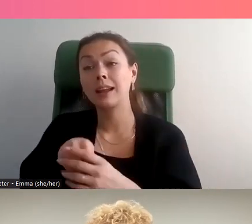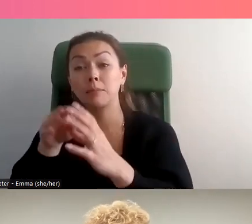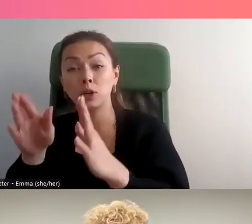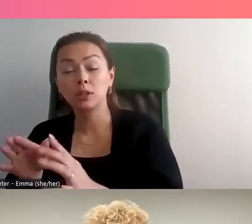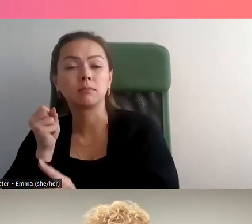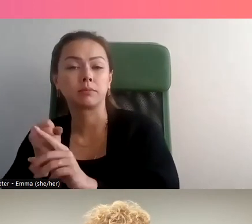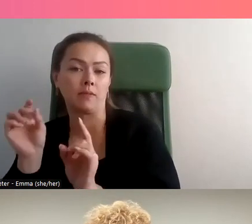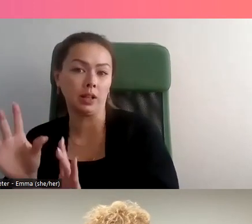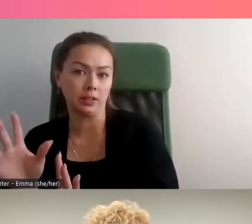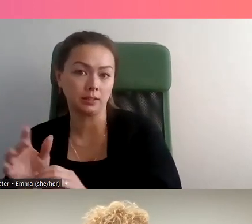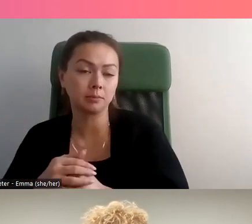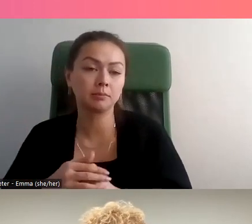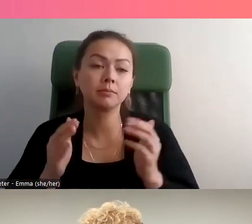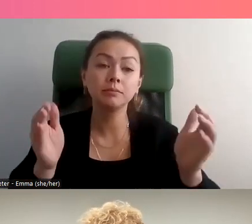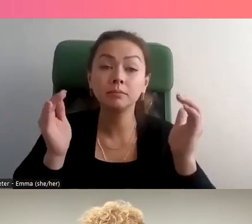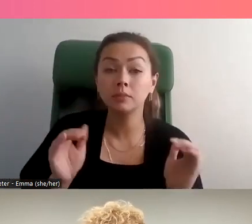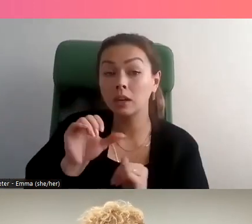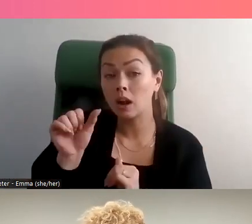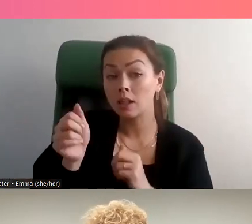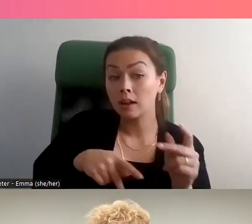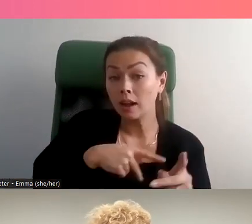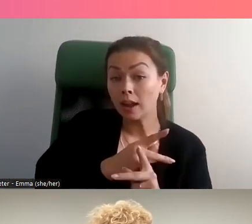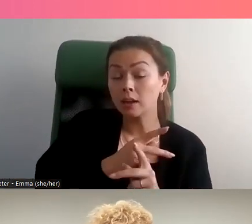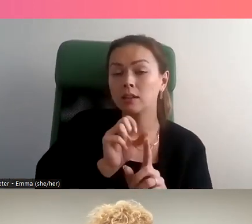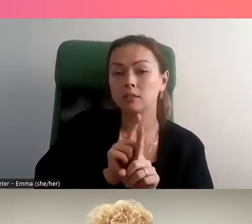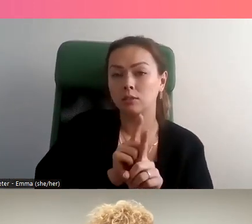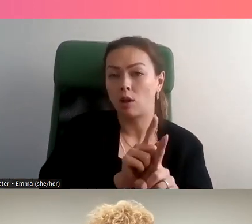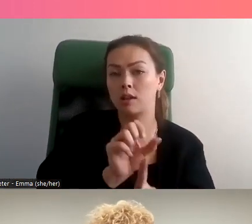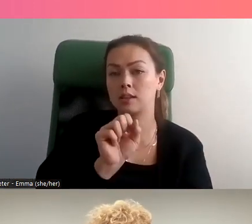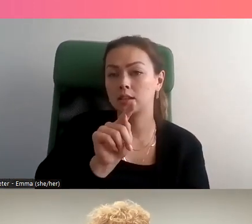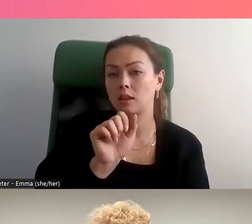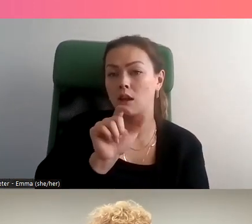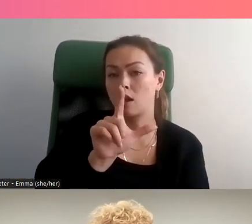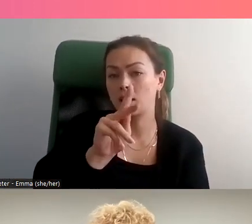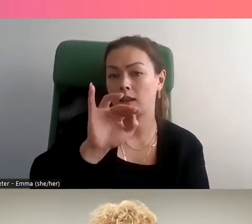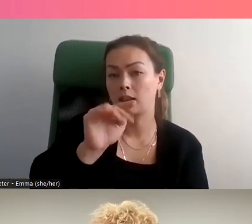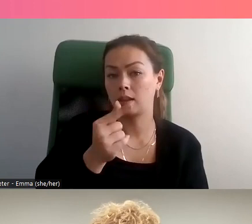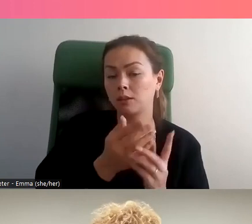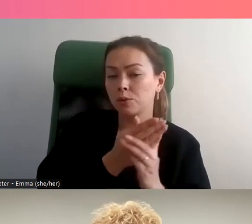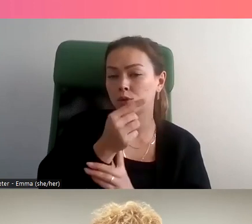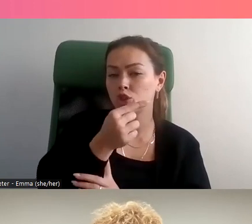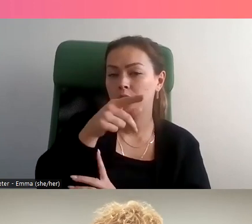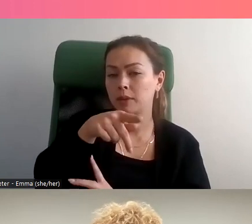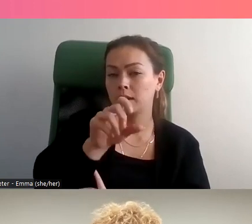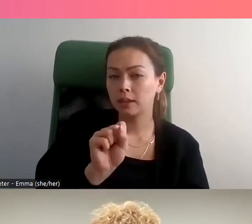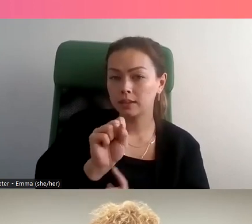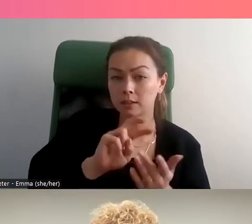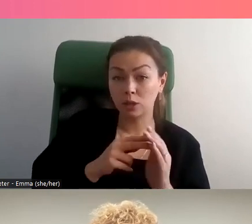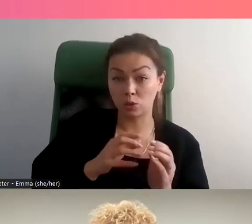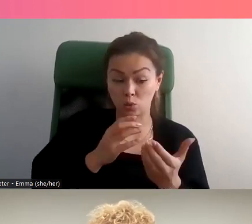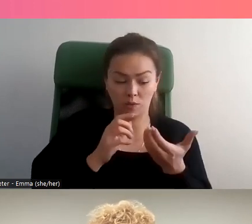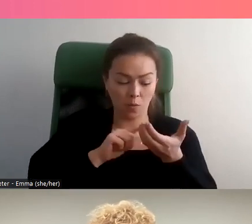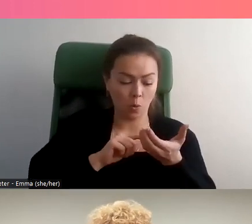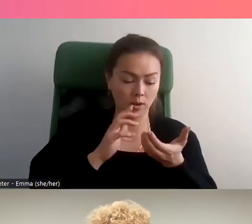auteurs et faire actes de violence en personne. Autre exemple, TRAC au moyen de GPS. Vous pouvez